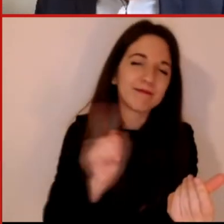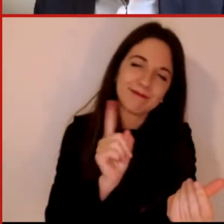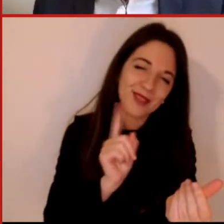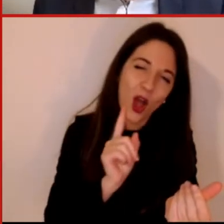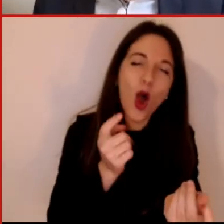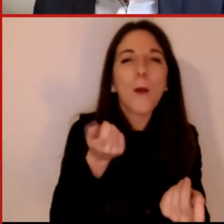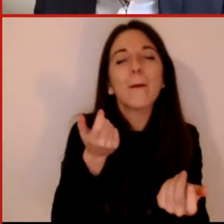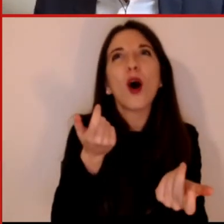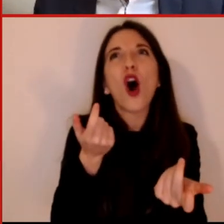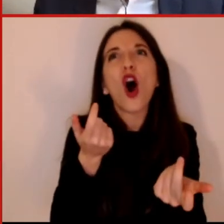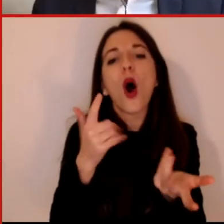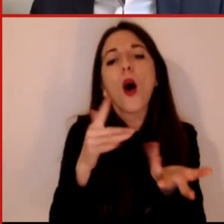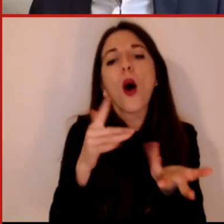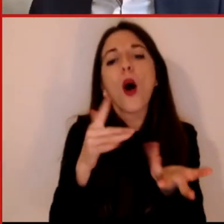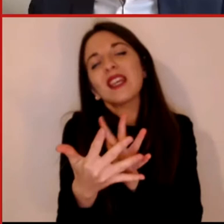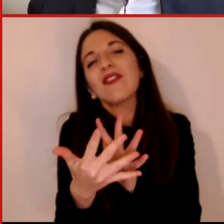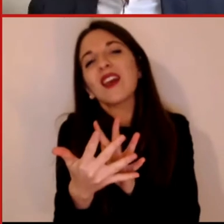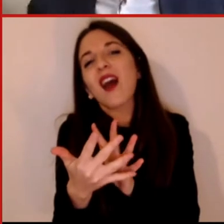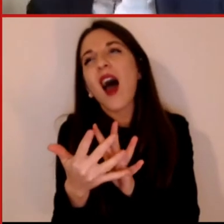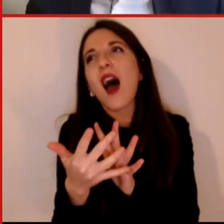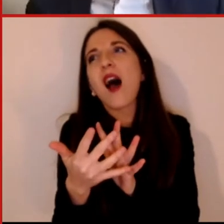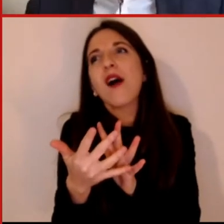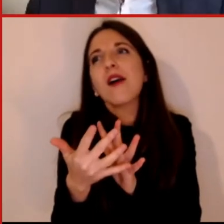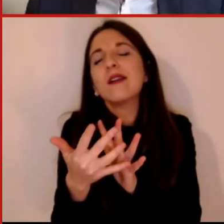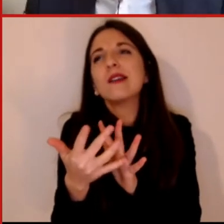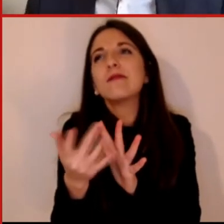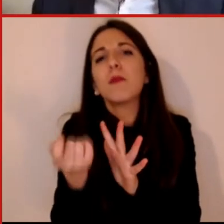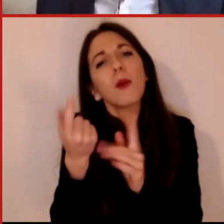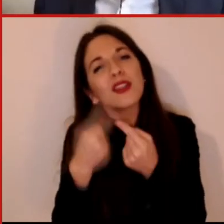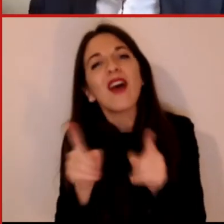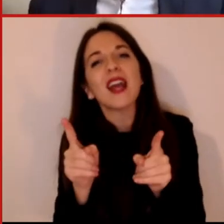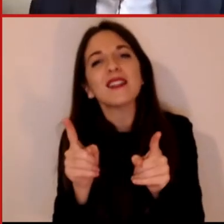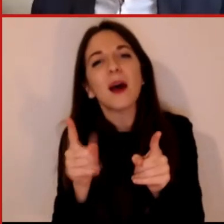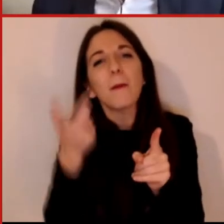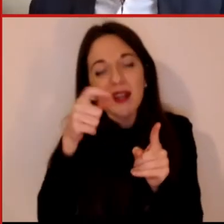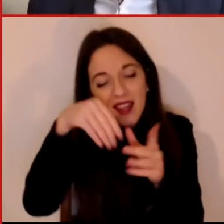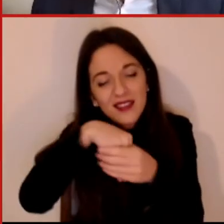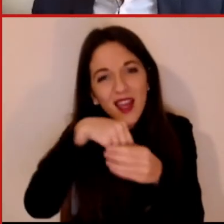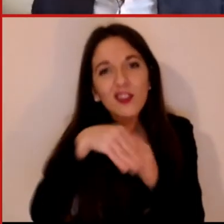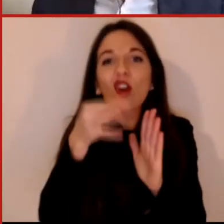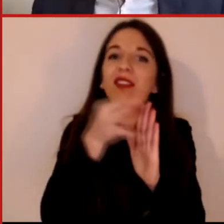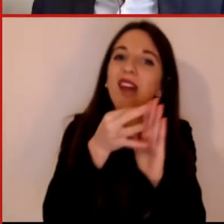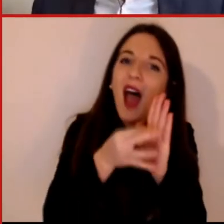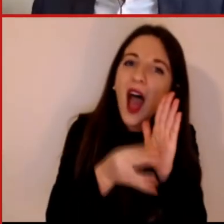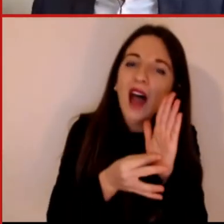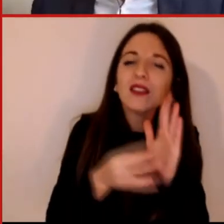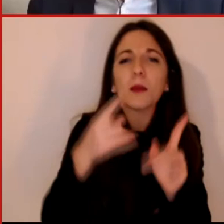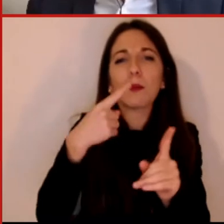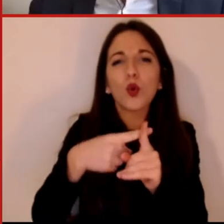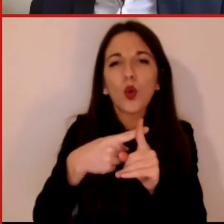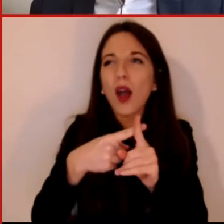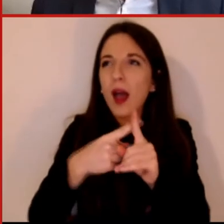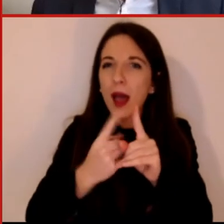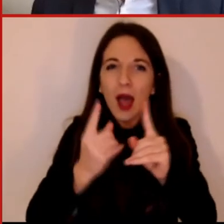all'interno di una rivoluzione dove dati e algoritmi sono già all